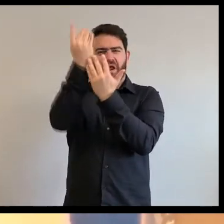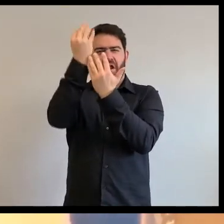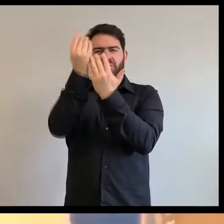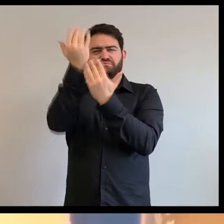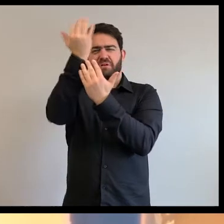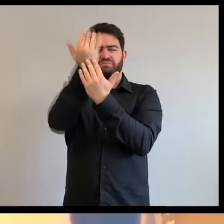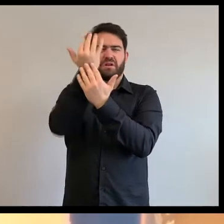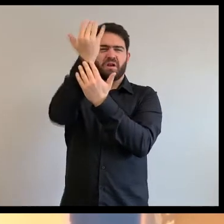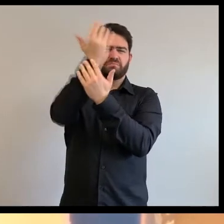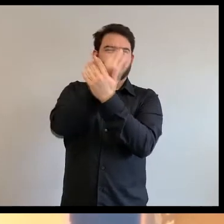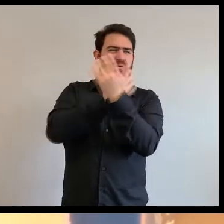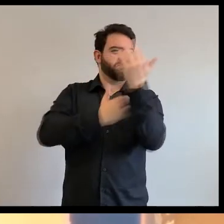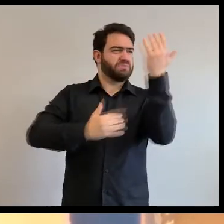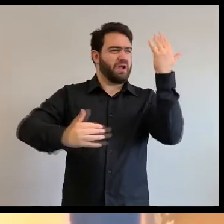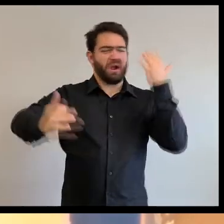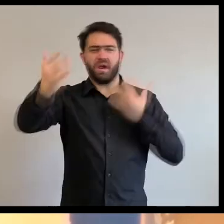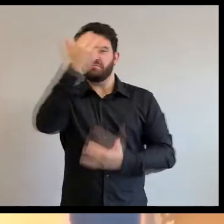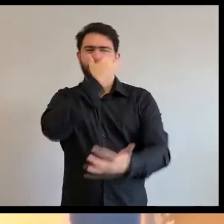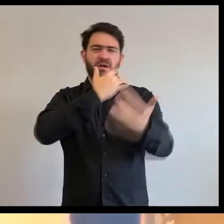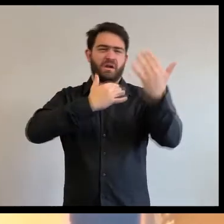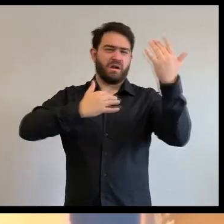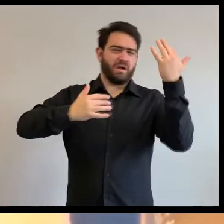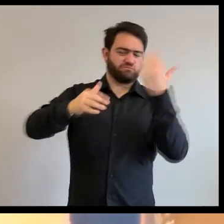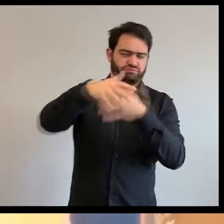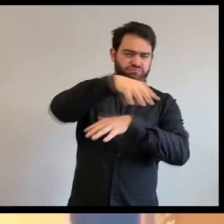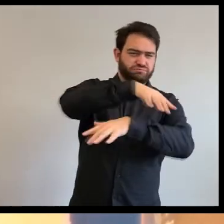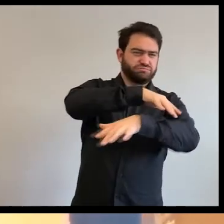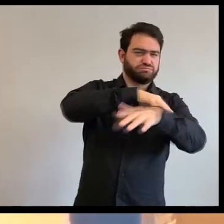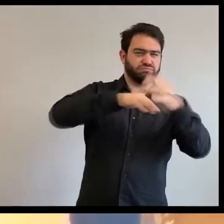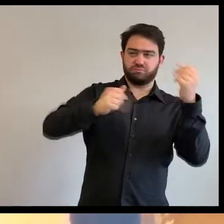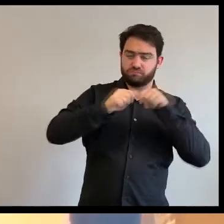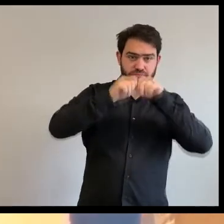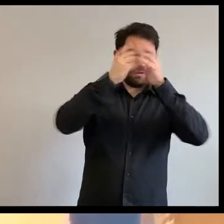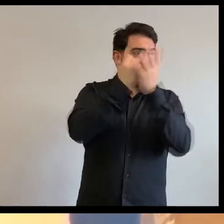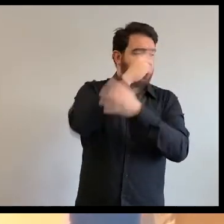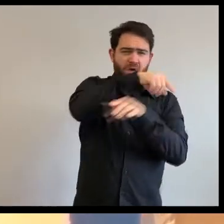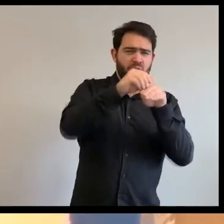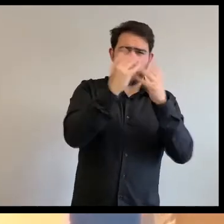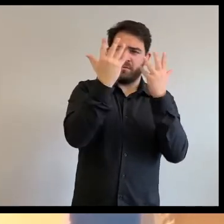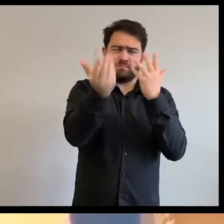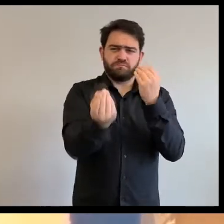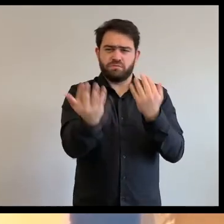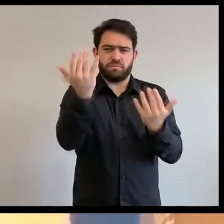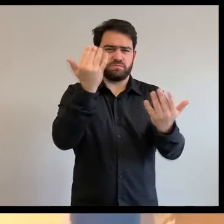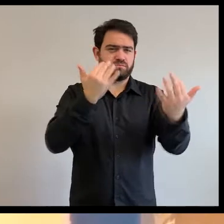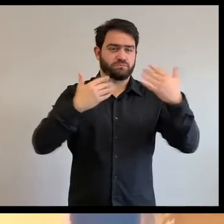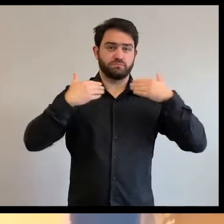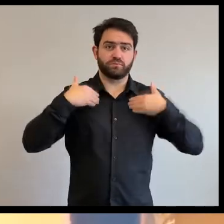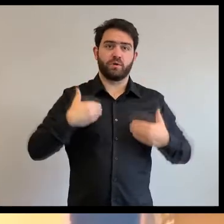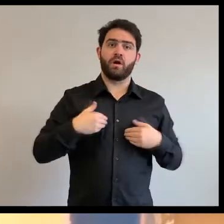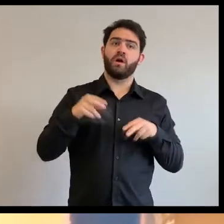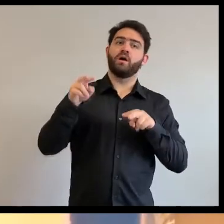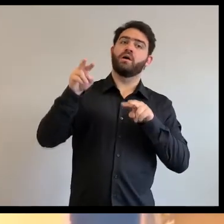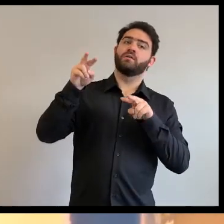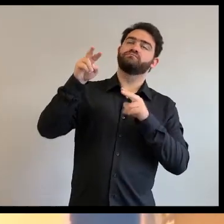Et le vent continue à souffler. Et le feu, il s'est approché de la branche et il a touché la branche à côté et